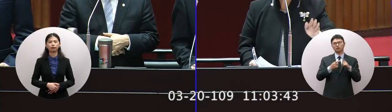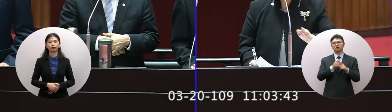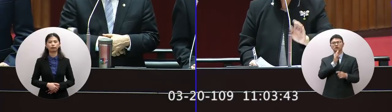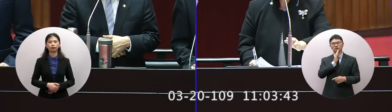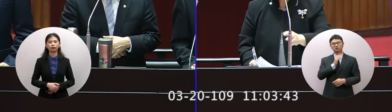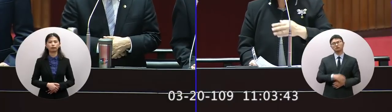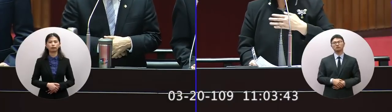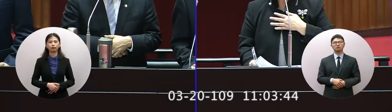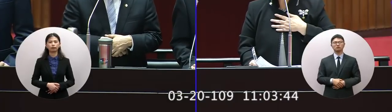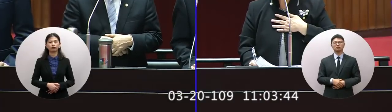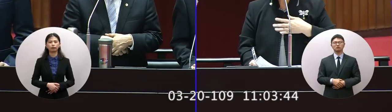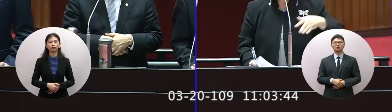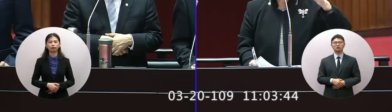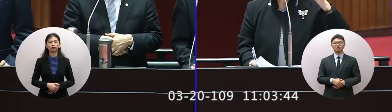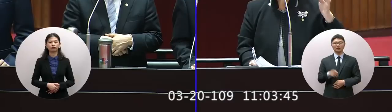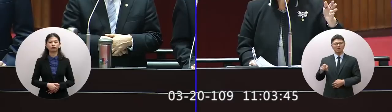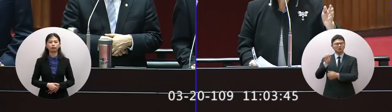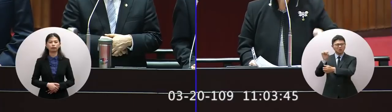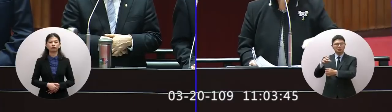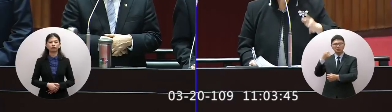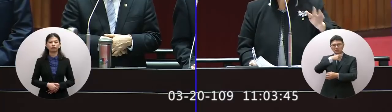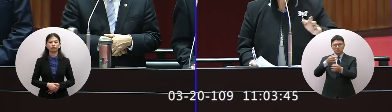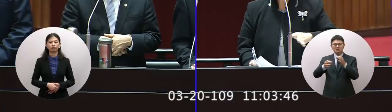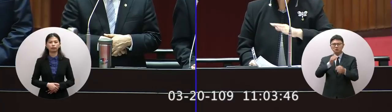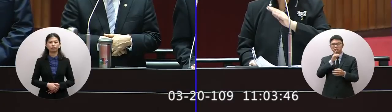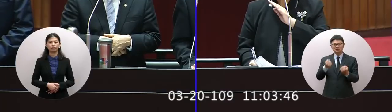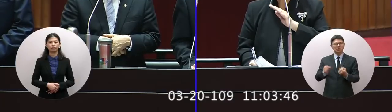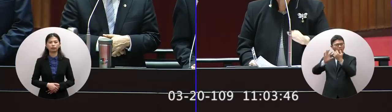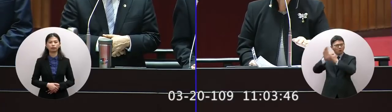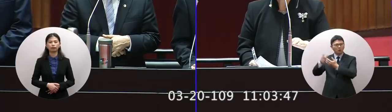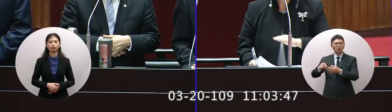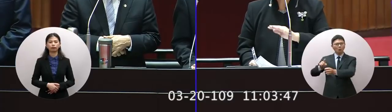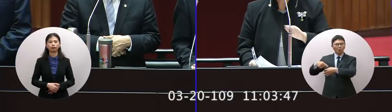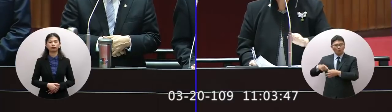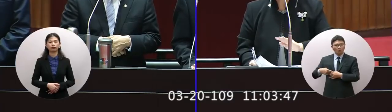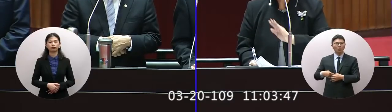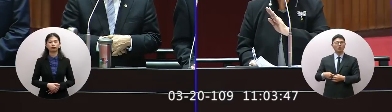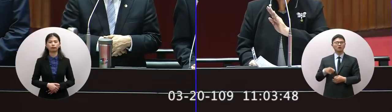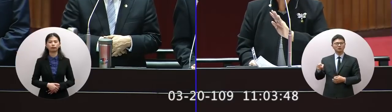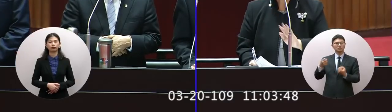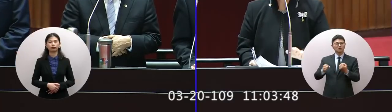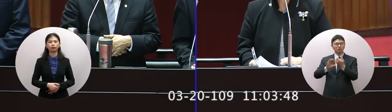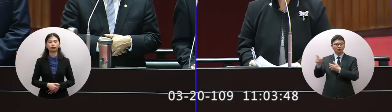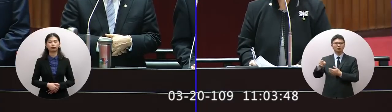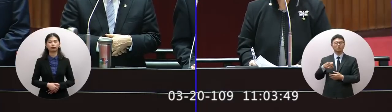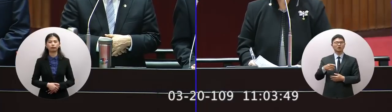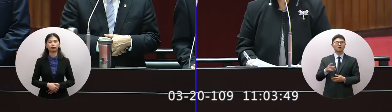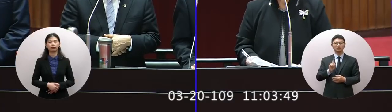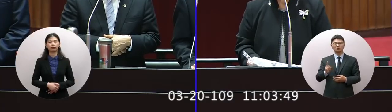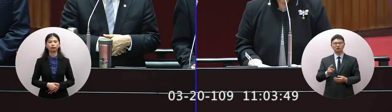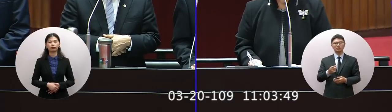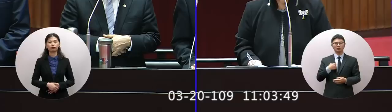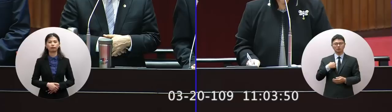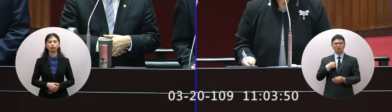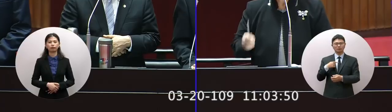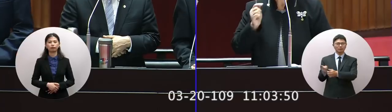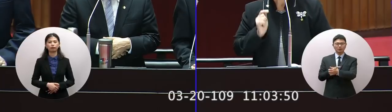國家秀你也不能陷我們台商說你在外面賺錢怎樣怎樣還是外面散這都不能這樣陷